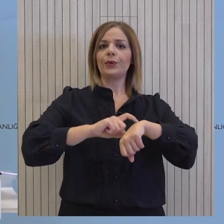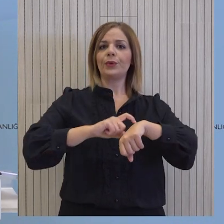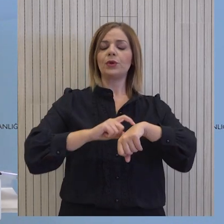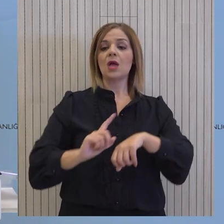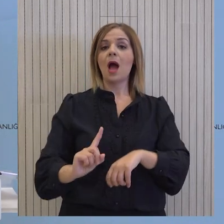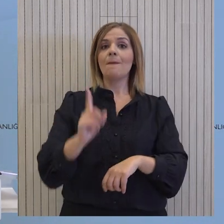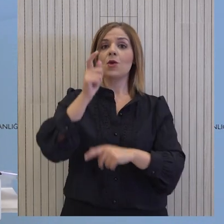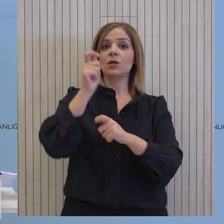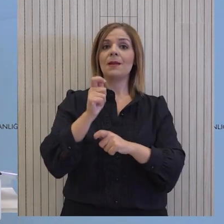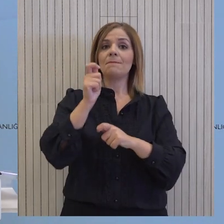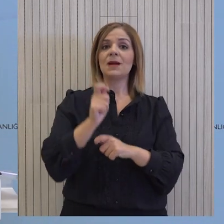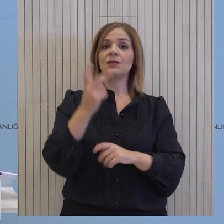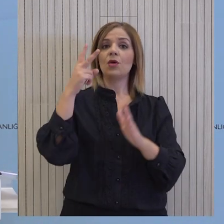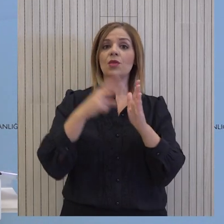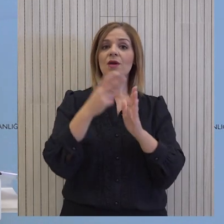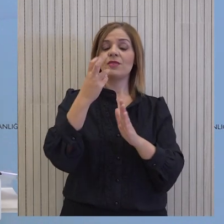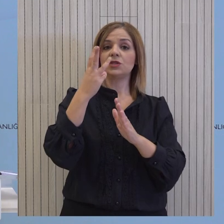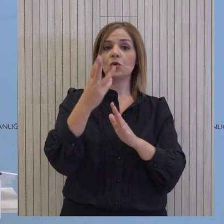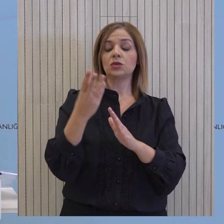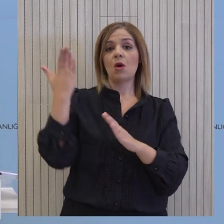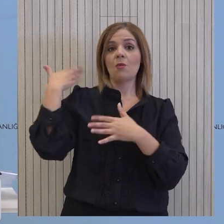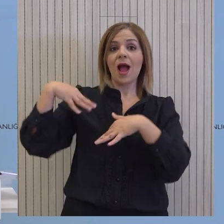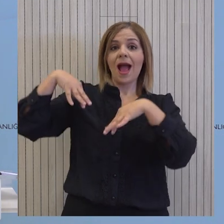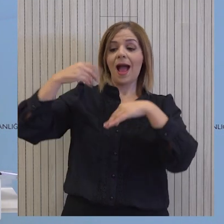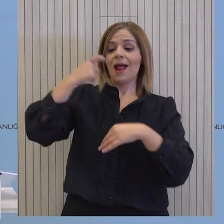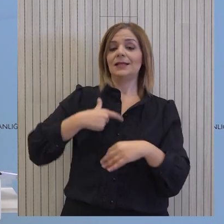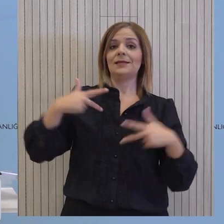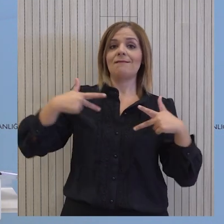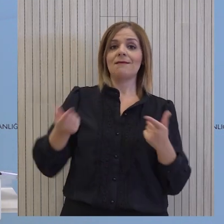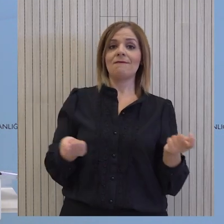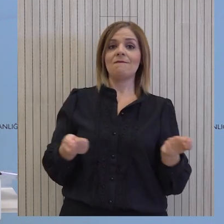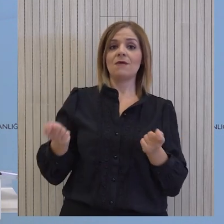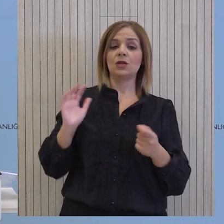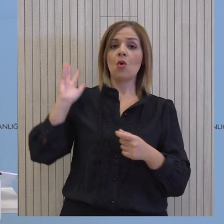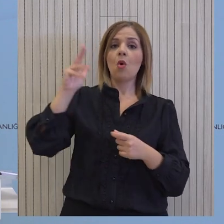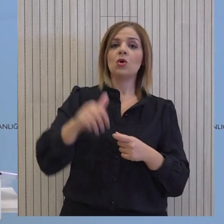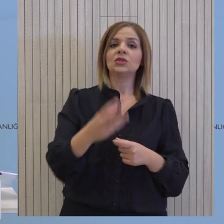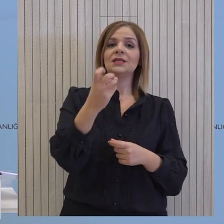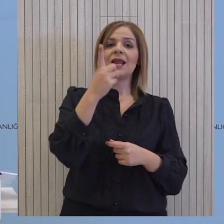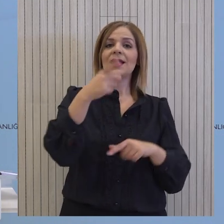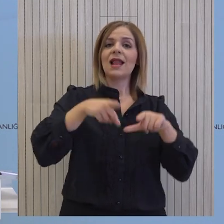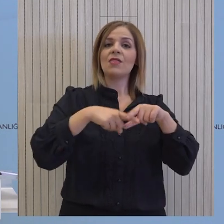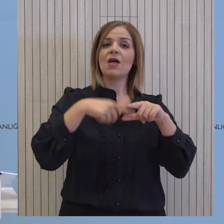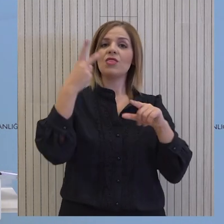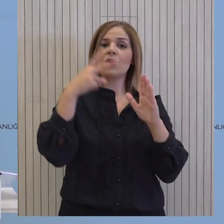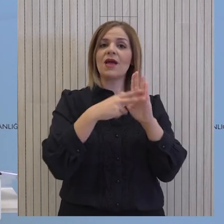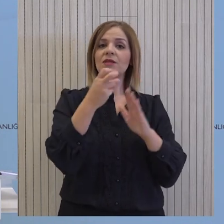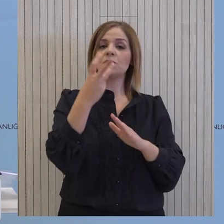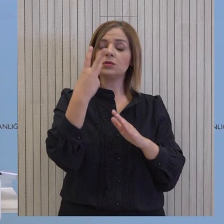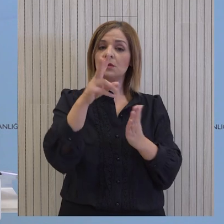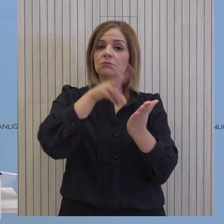από 1η Μαρτίου του 2023, μέρα ανάληψη των καθηγόντων της παρούσας διακυβέρνησης, μέχρι τις 31 Δεκεμβρίου του 2023,